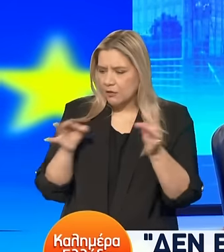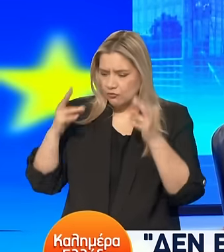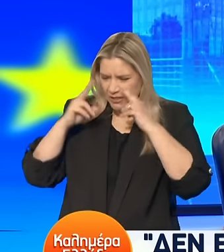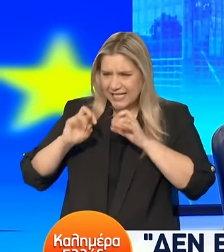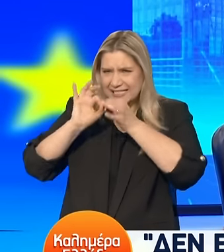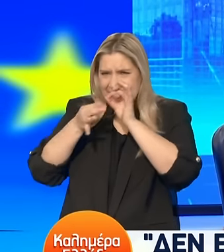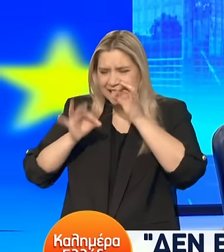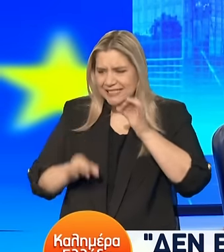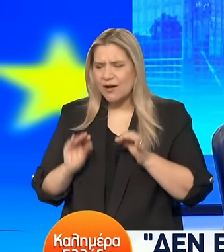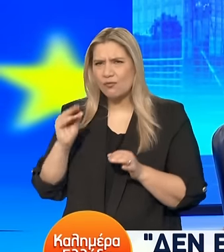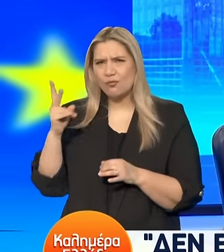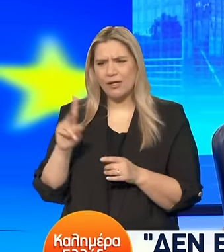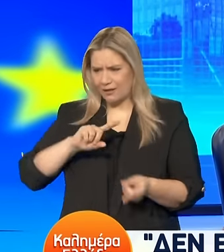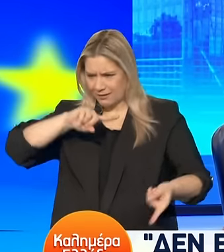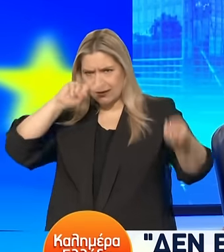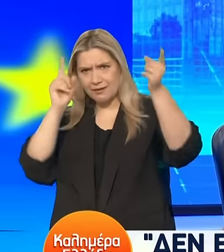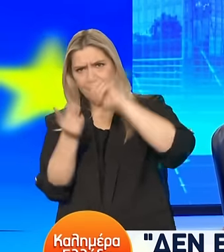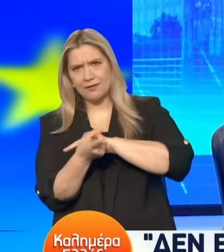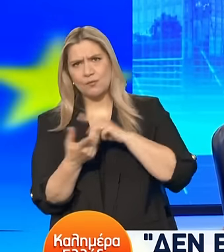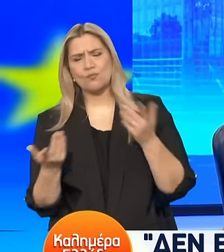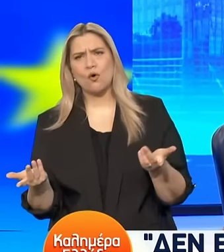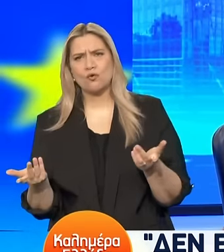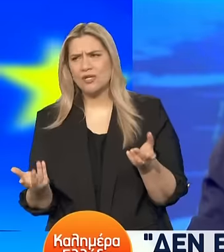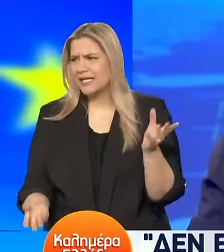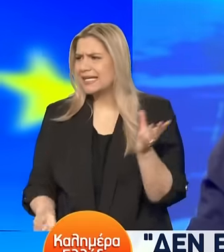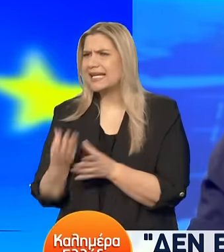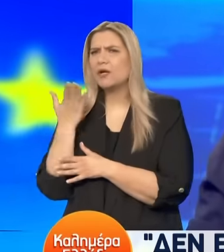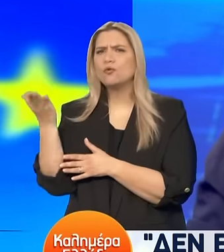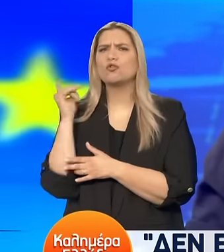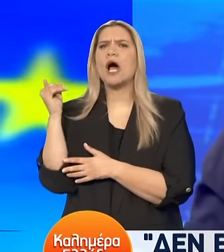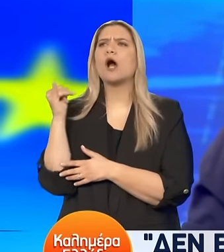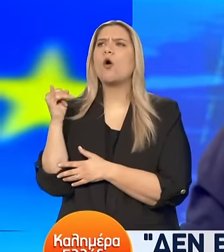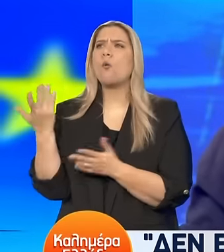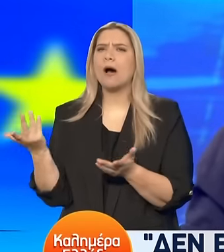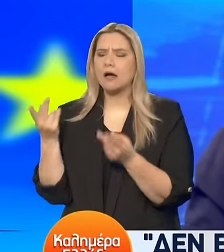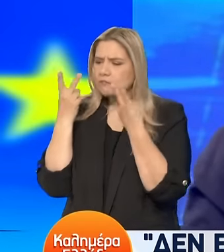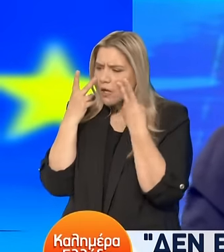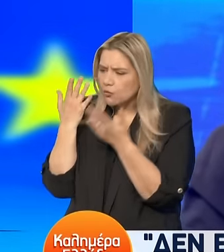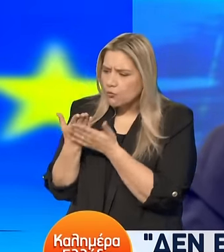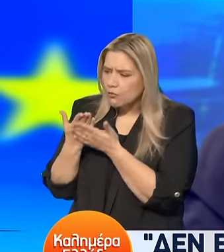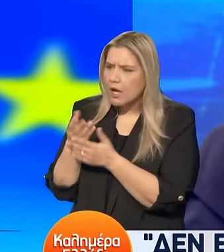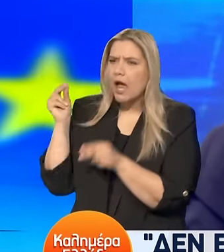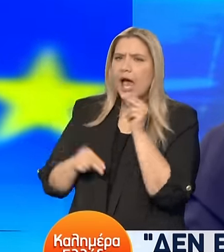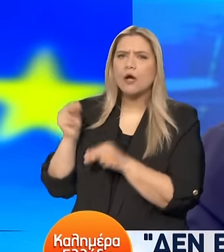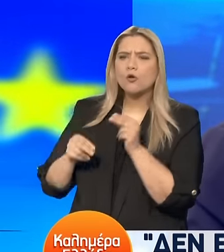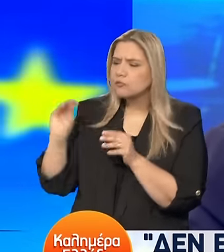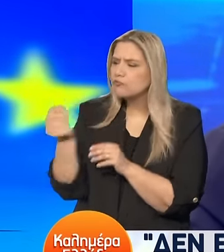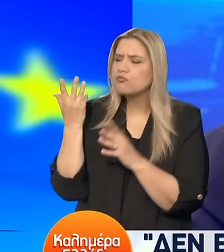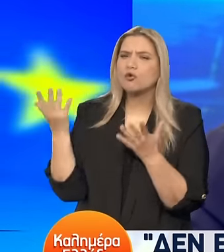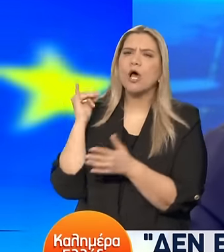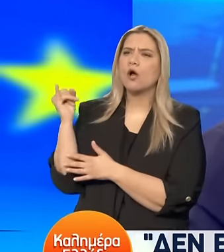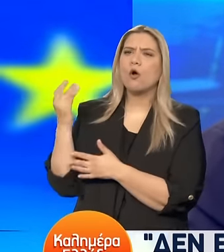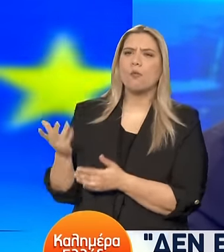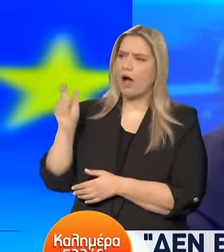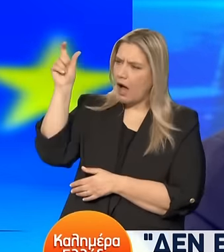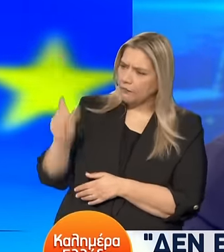Η πραγματικότητα Και κάποιος ο οποίος είναι καινούριος Και δεν έχει δοκιμαστεί Ακόμα σε εκλογές Και έρχεται και λέει